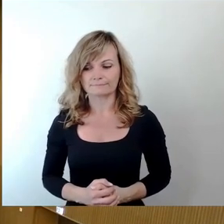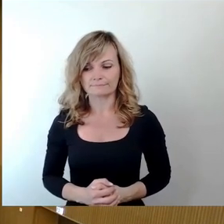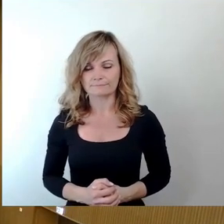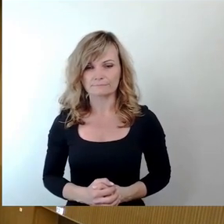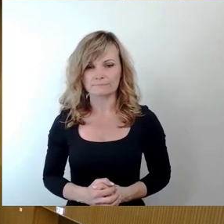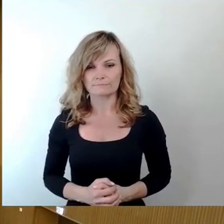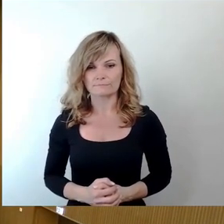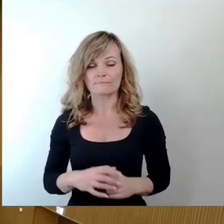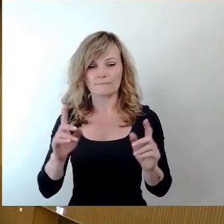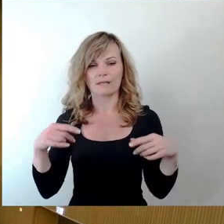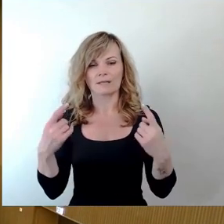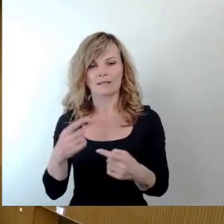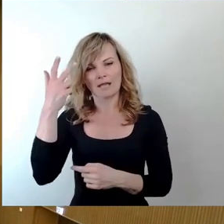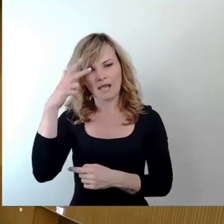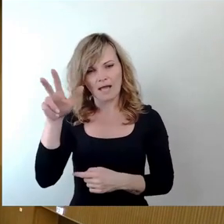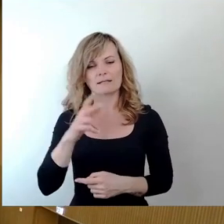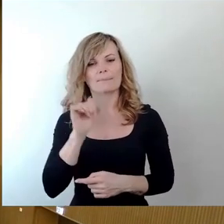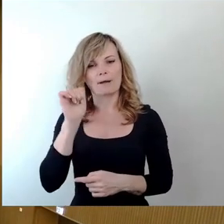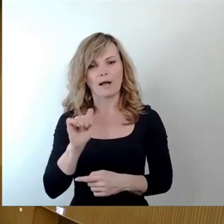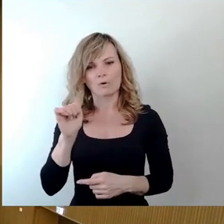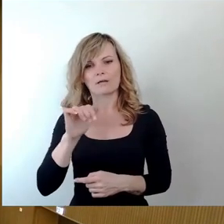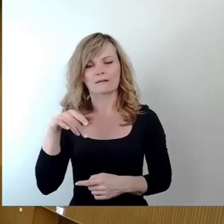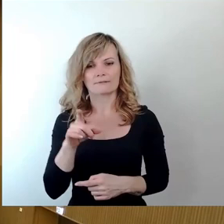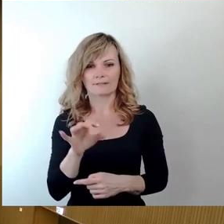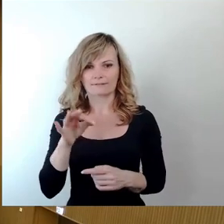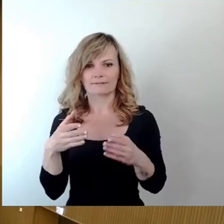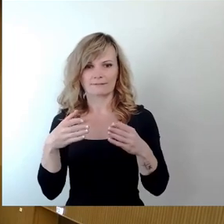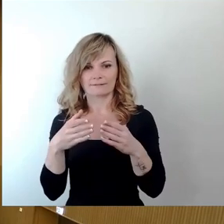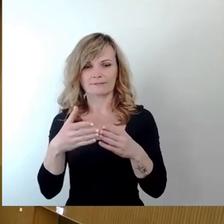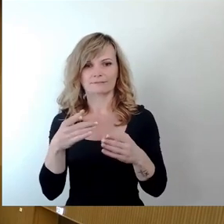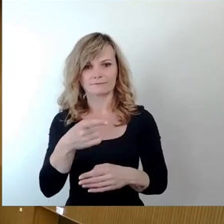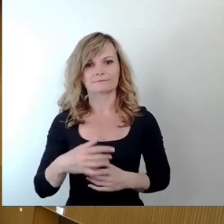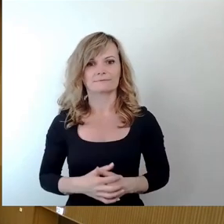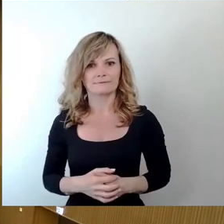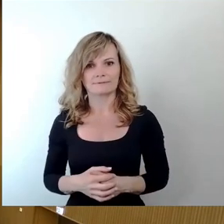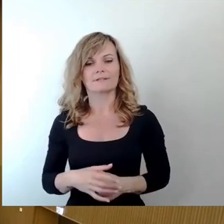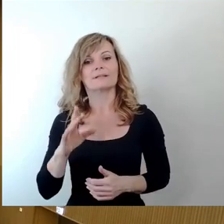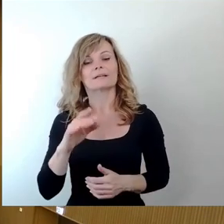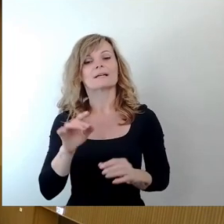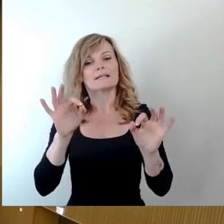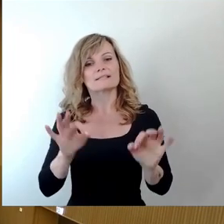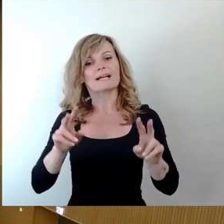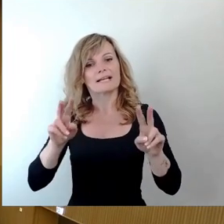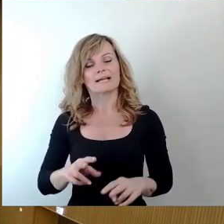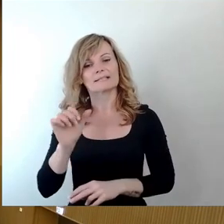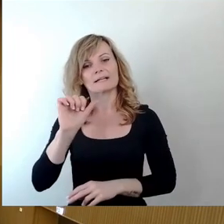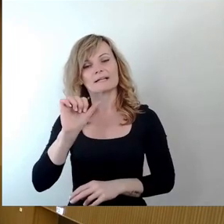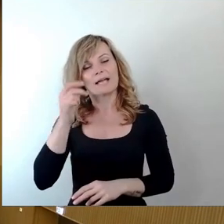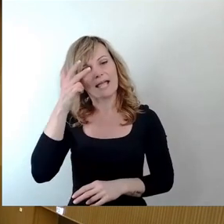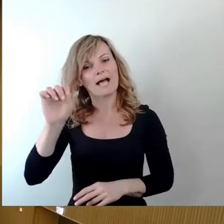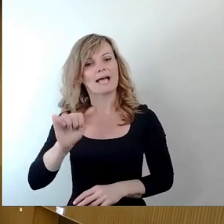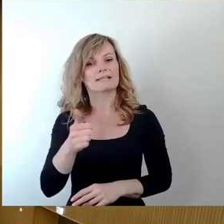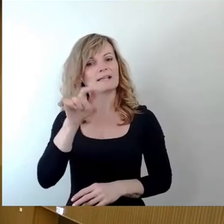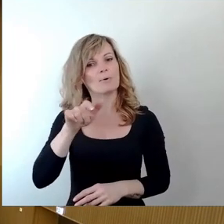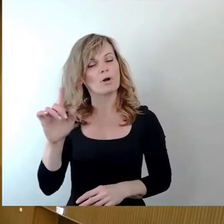Dann haben wir Herrn Braun, AfD-Fraktion. Ja, sehr geehrter Herr erster Bürgermeister. Wir möchten beantragen,